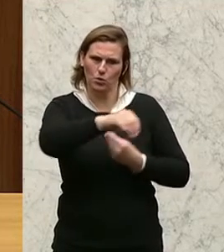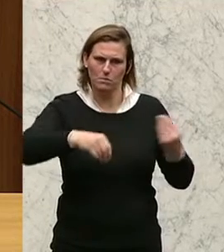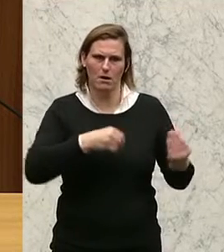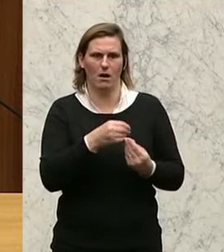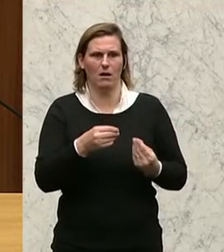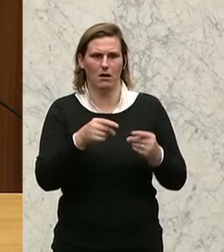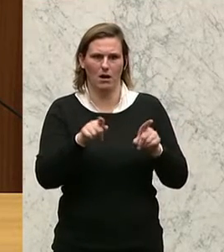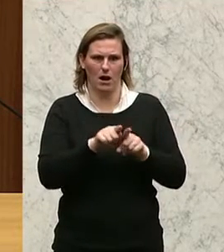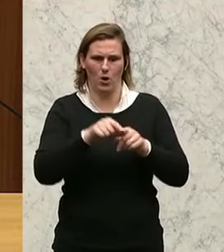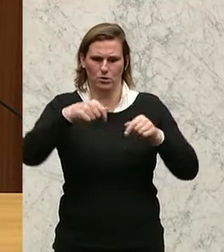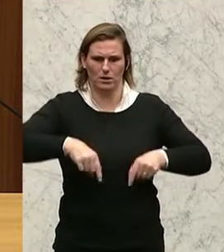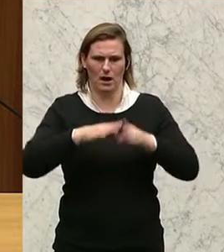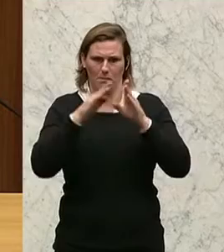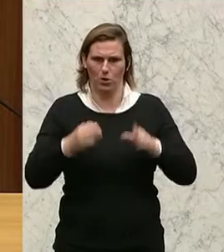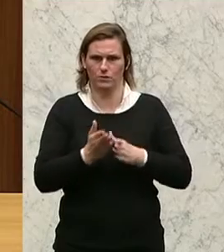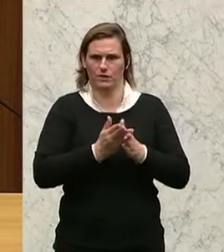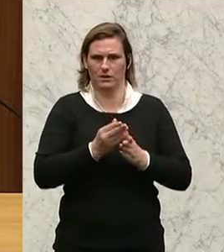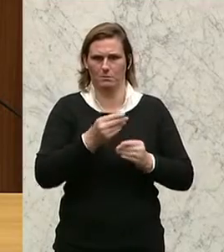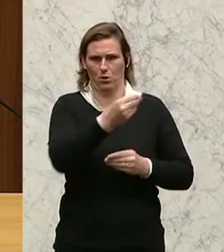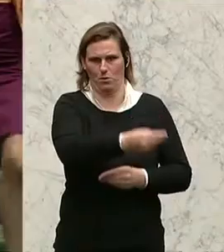hier auch von diesem Haus hier verdient.